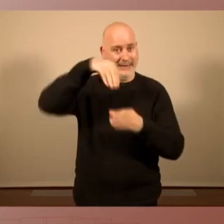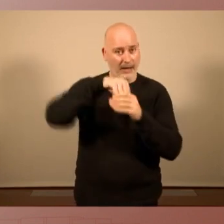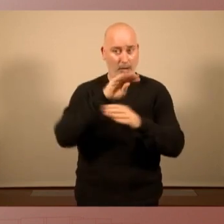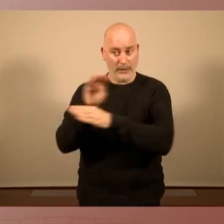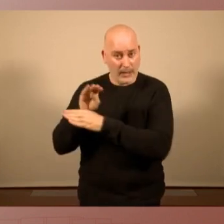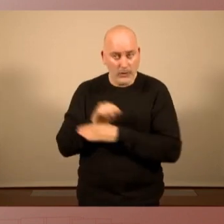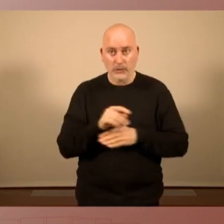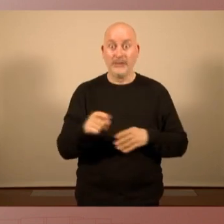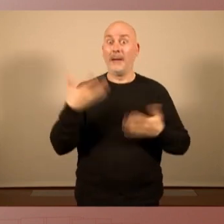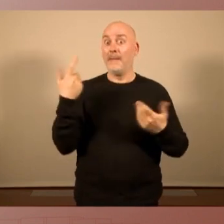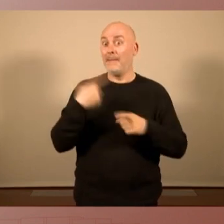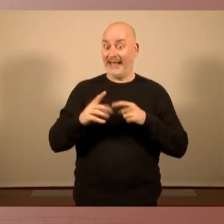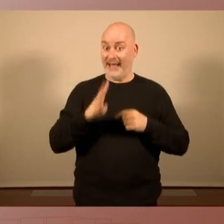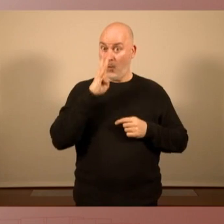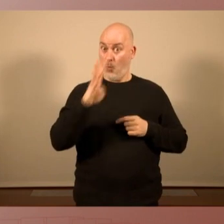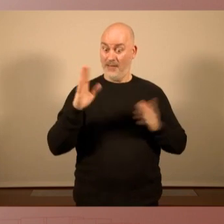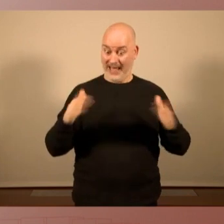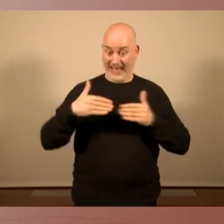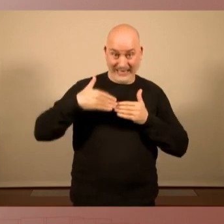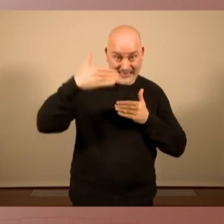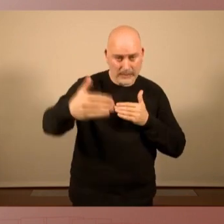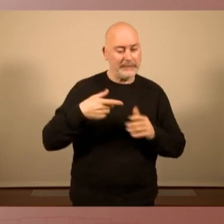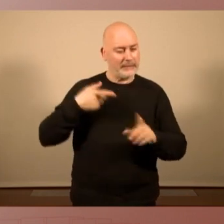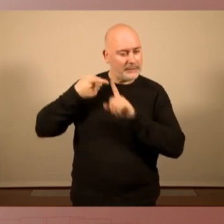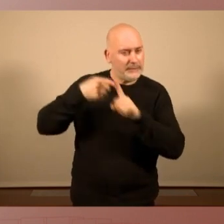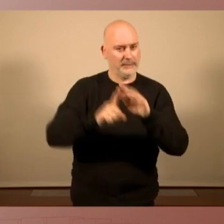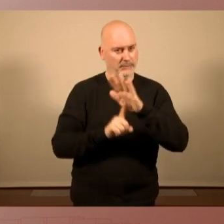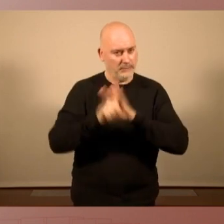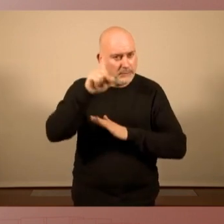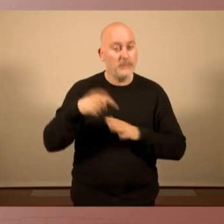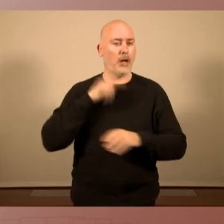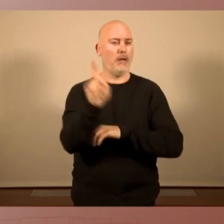realment sigui una legislatura per avançar i per conquerir tot allò que necessitem gràcies